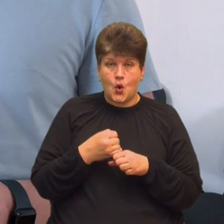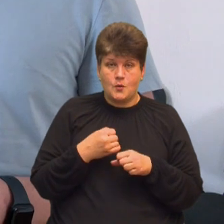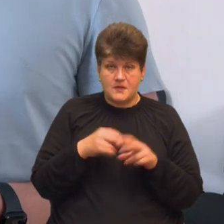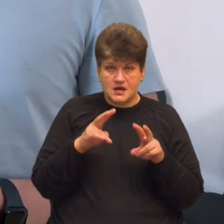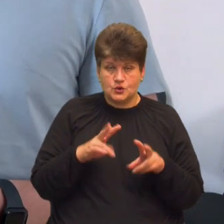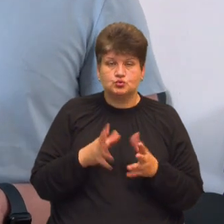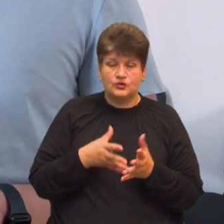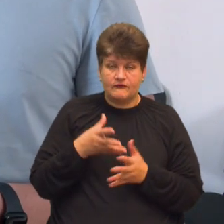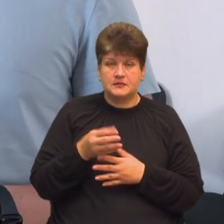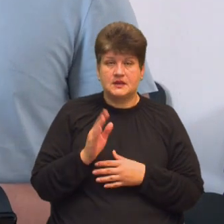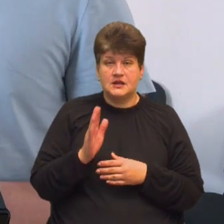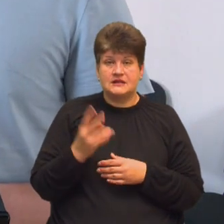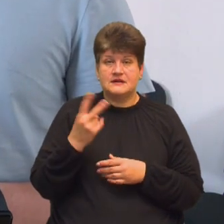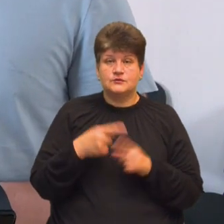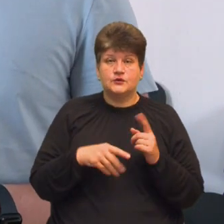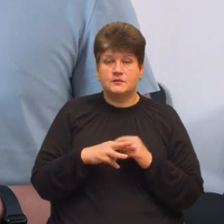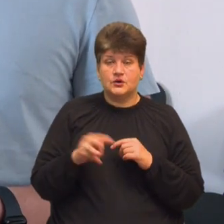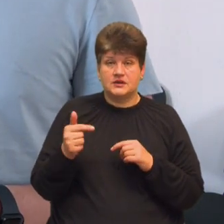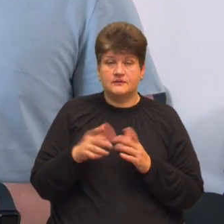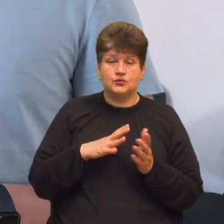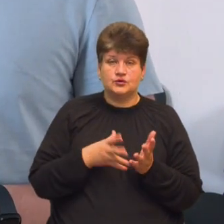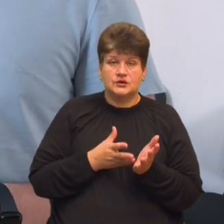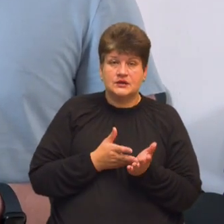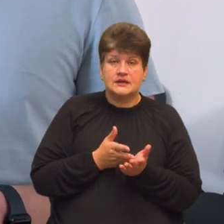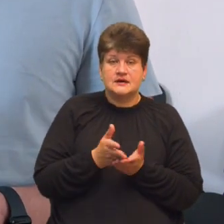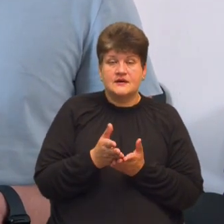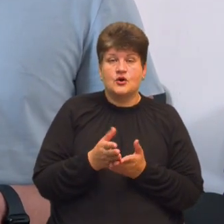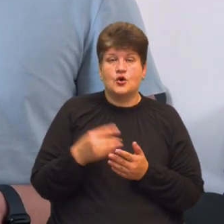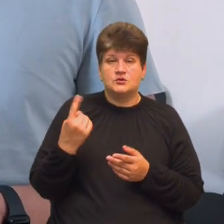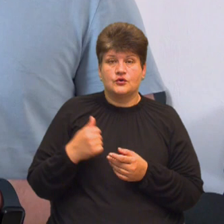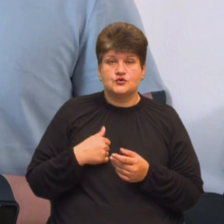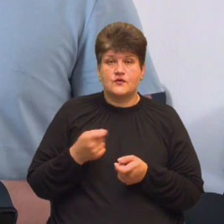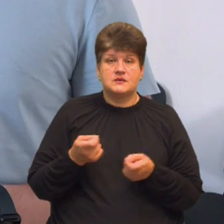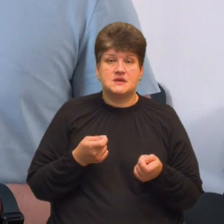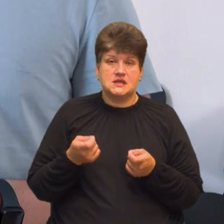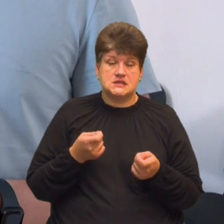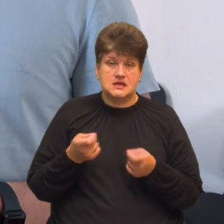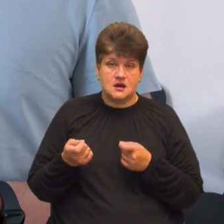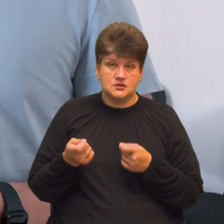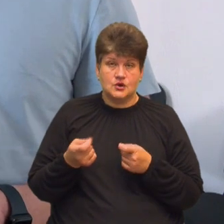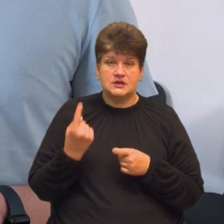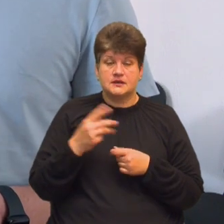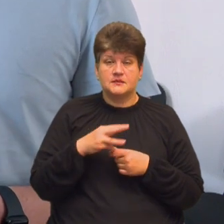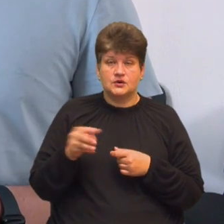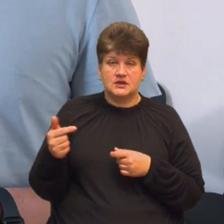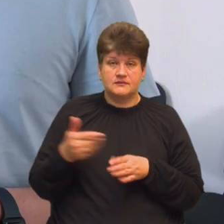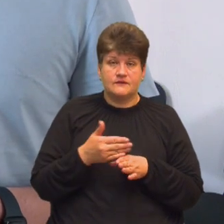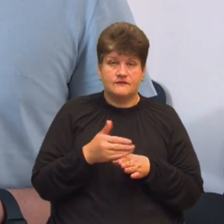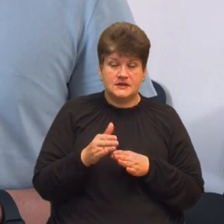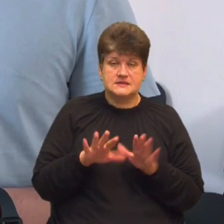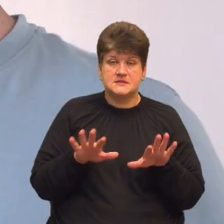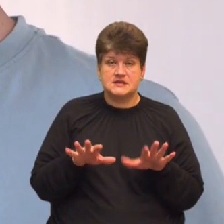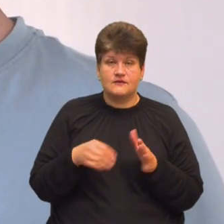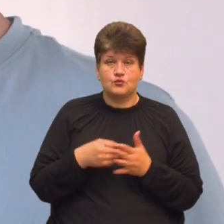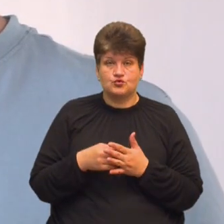виплачуватись. 2,5 мільйони гривень нам було скеровано обласною військовою адміністрацією. Мільйон гривень було виділено з місцевого